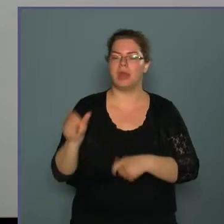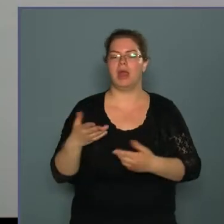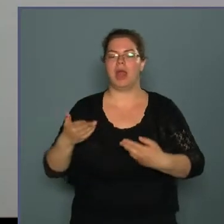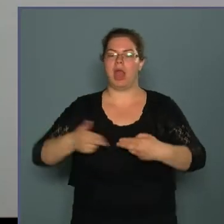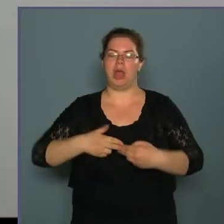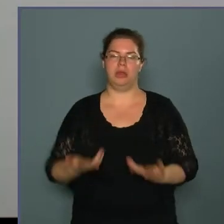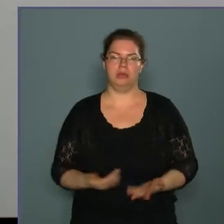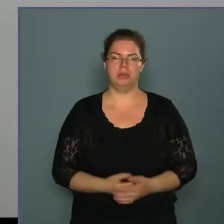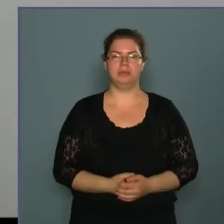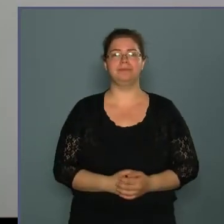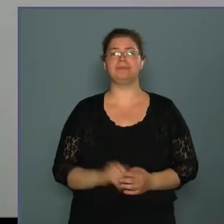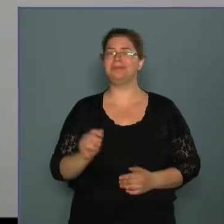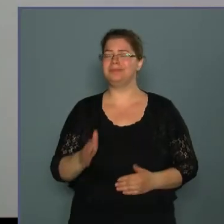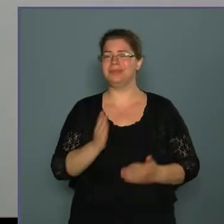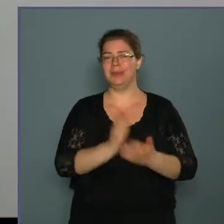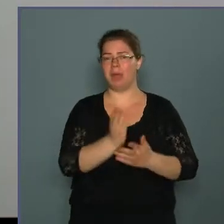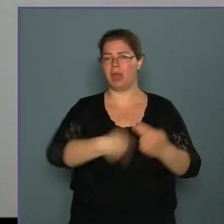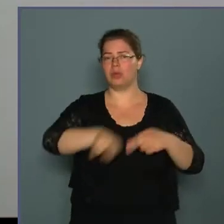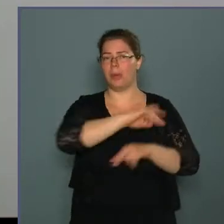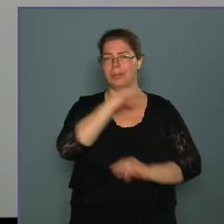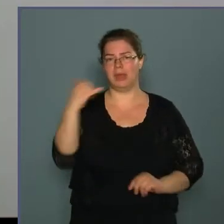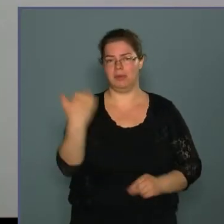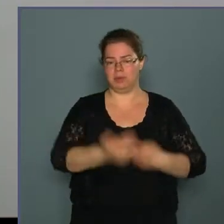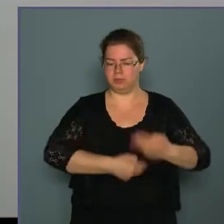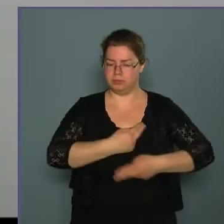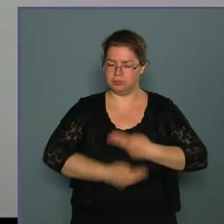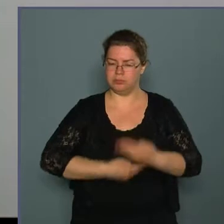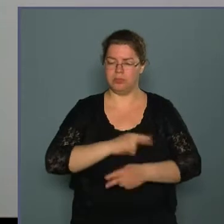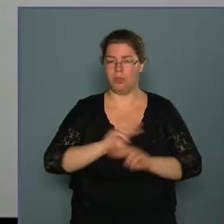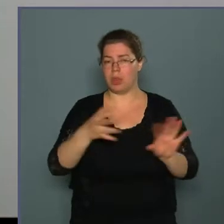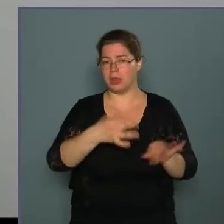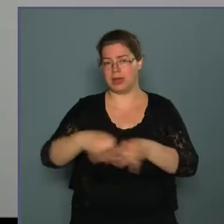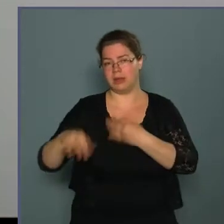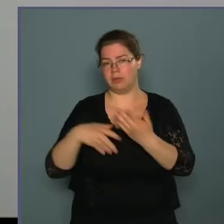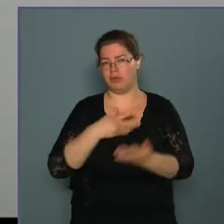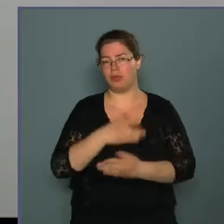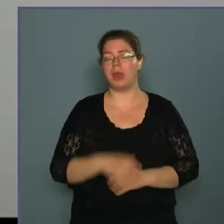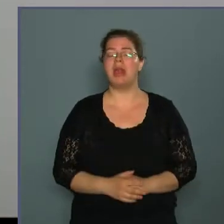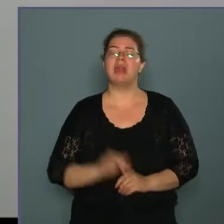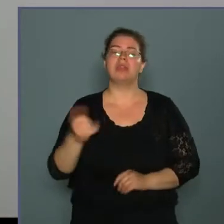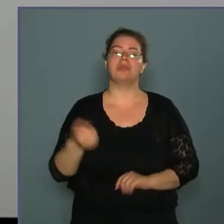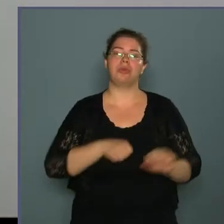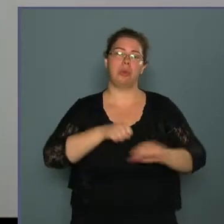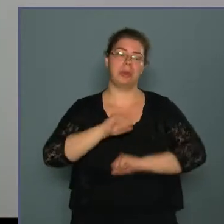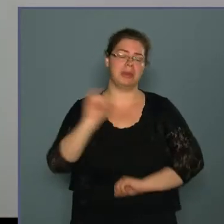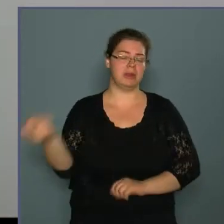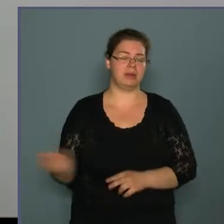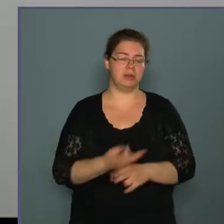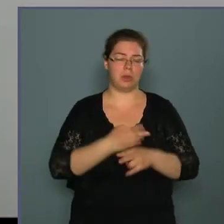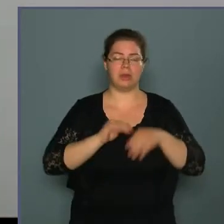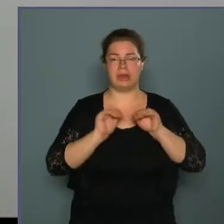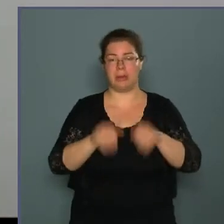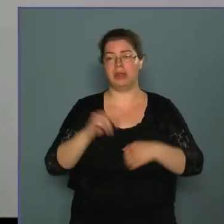ellátottakhoz. Ugye ez már több éve folyó rendezvényesorozat. Az önkormányzatunk is szokta támogatni,